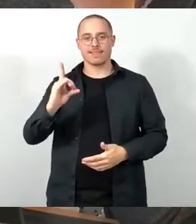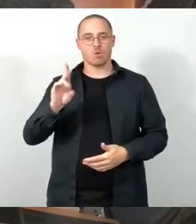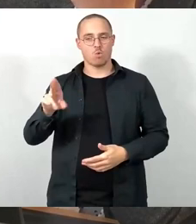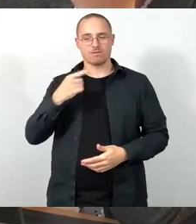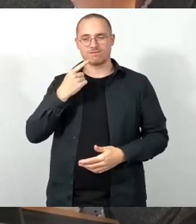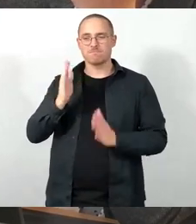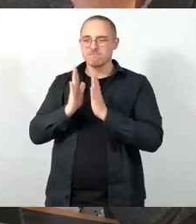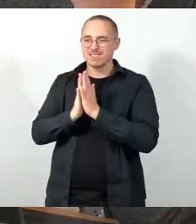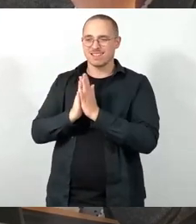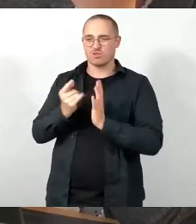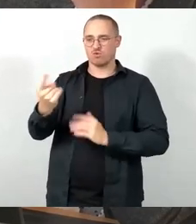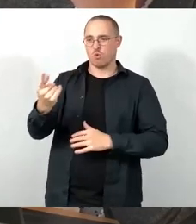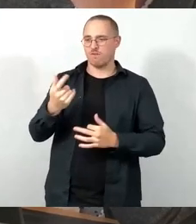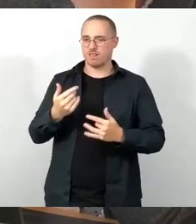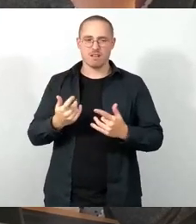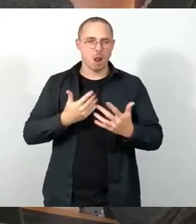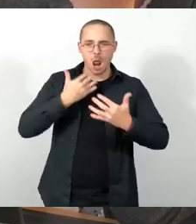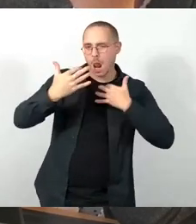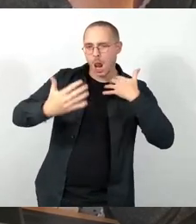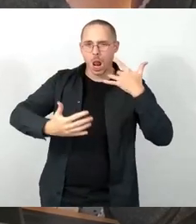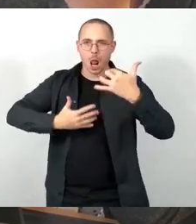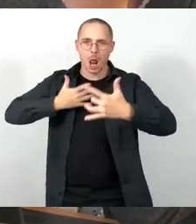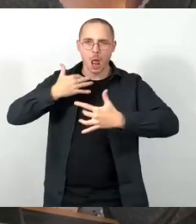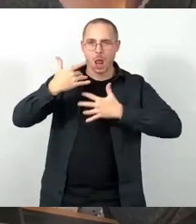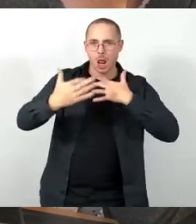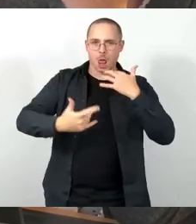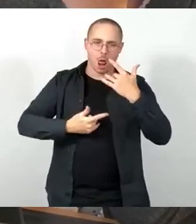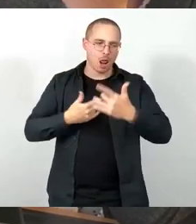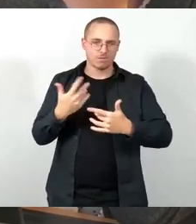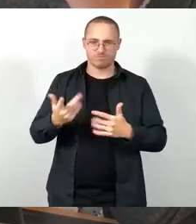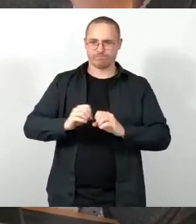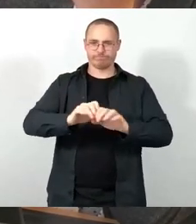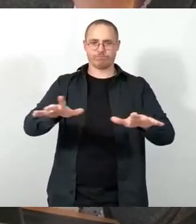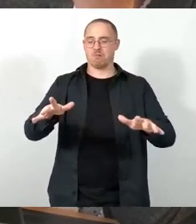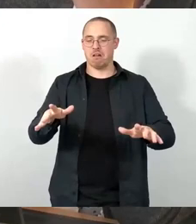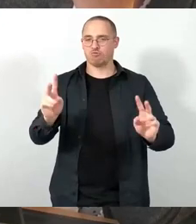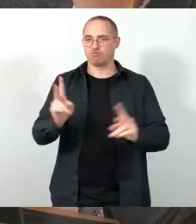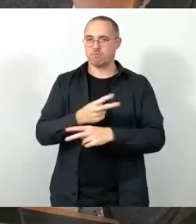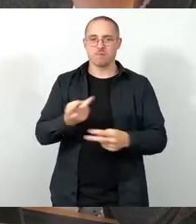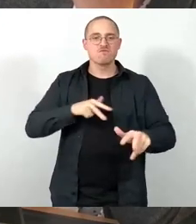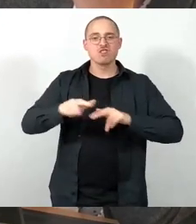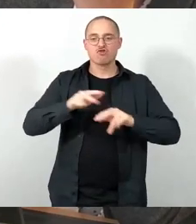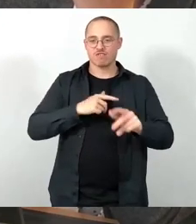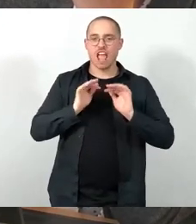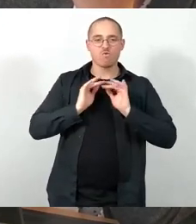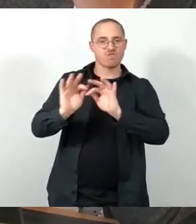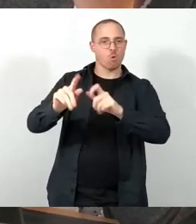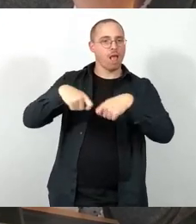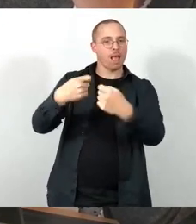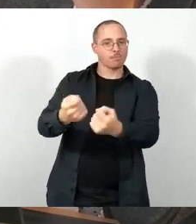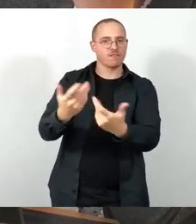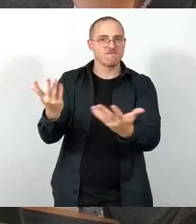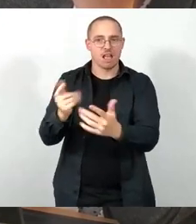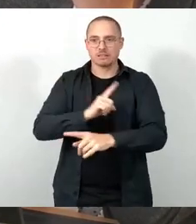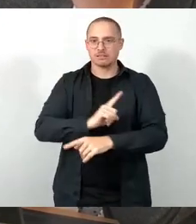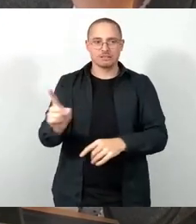verbreiten, dass eben die wirtschaftlichen Auswirkungen der Dinge, die dort besprochen werden, nicht berücksichtigt werden,